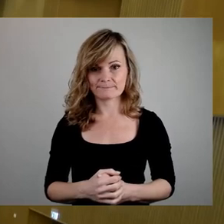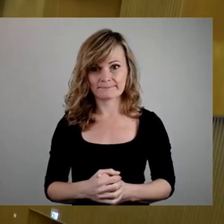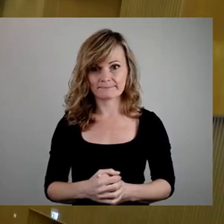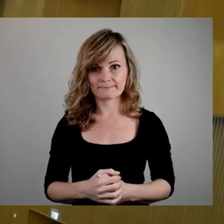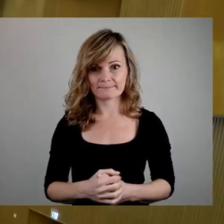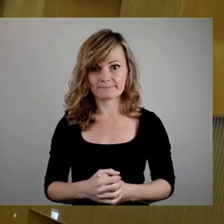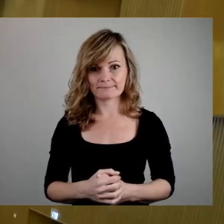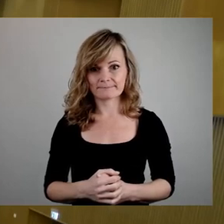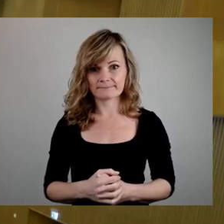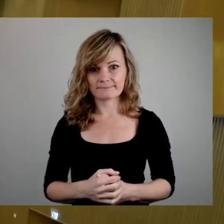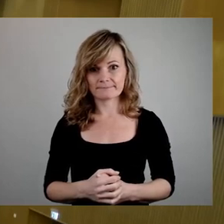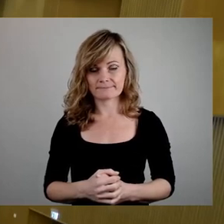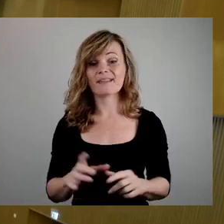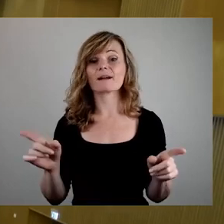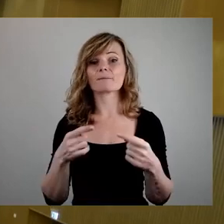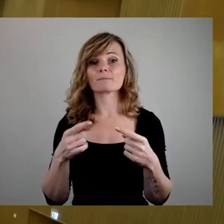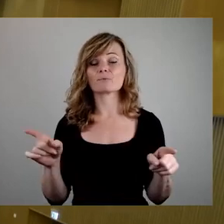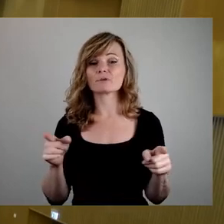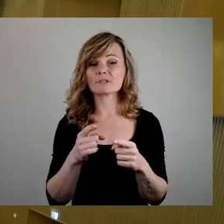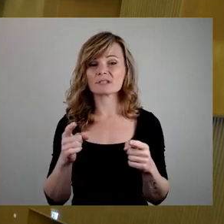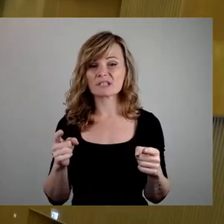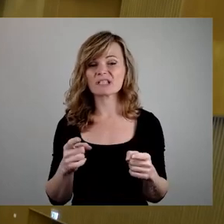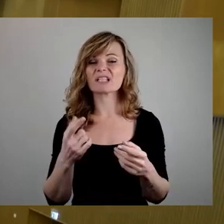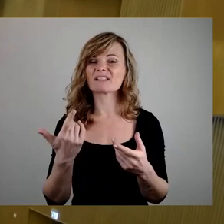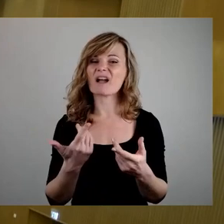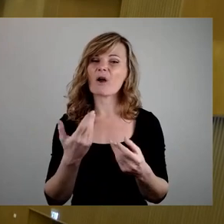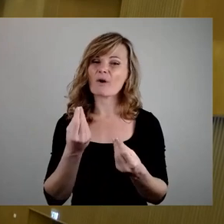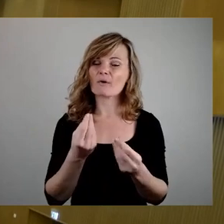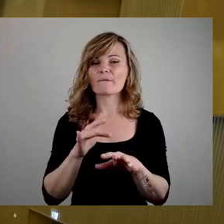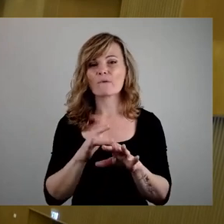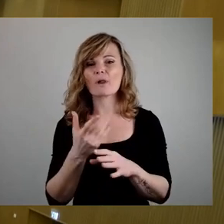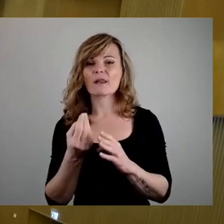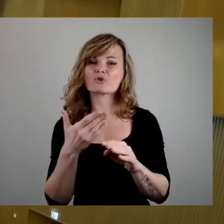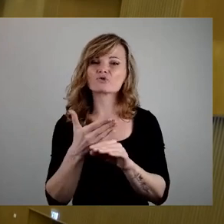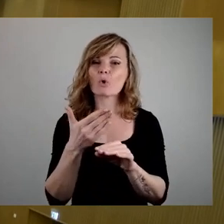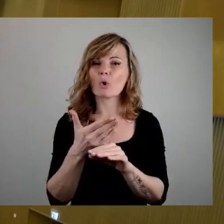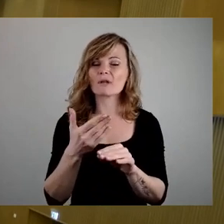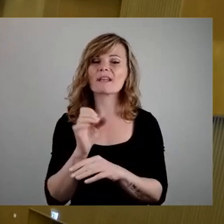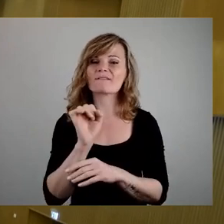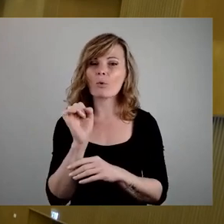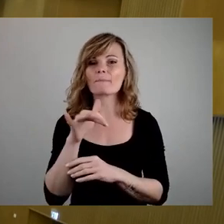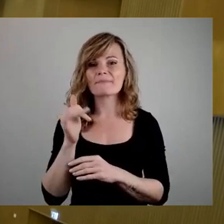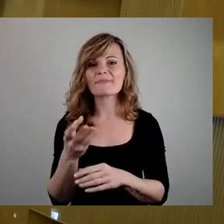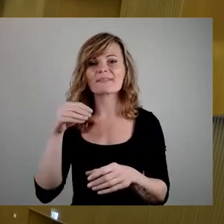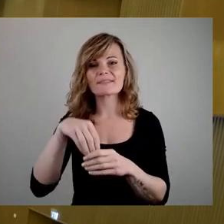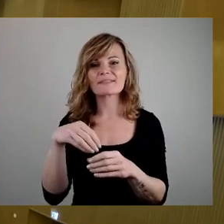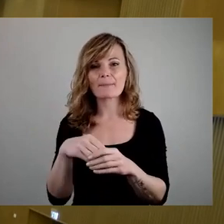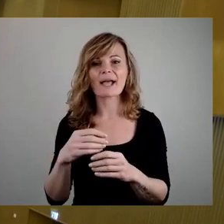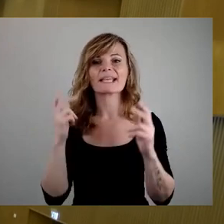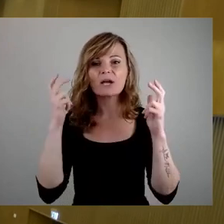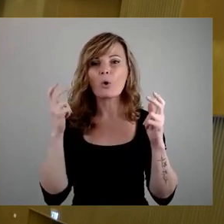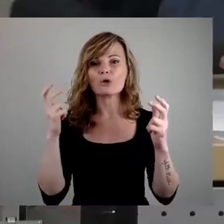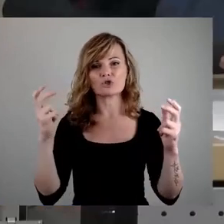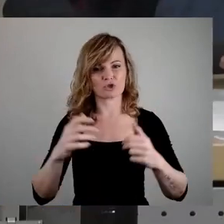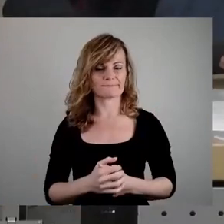Musik wird störend oft empfunden, dieweil sie mit Geräusch verbunden. Sehr